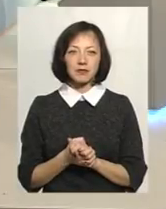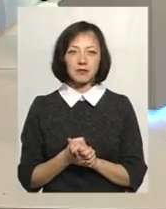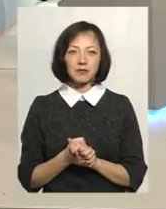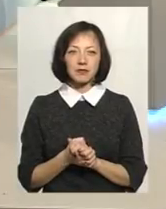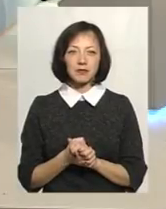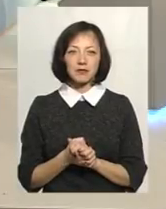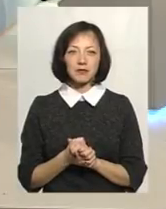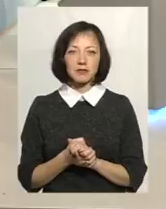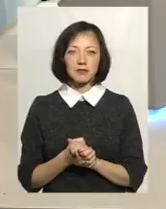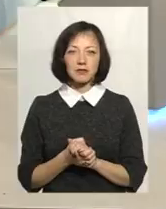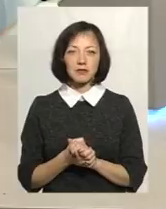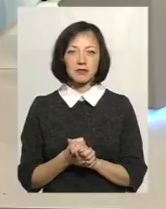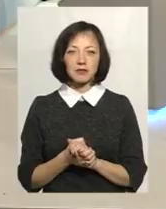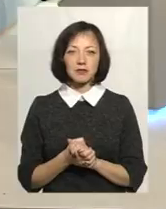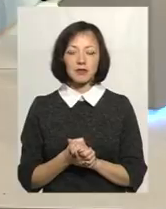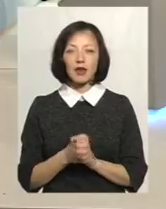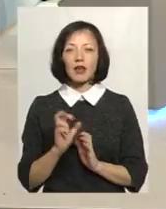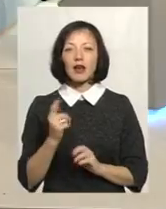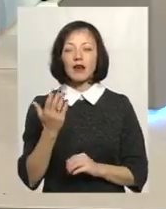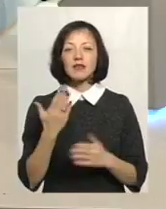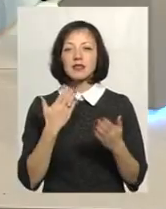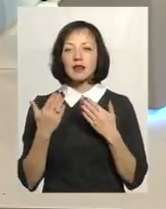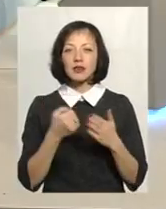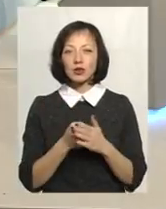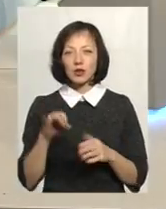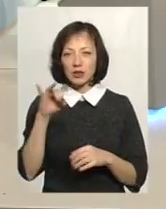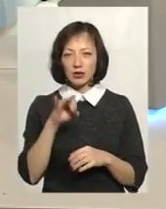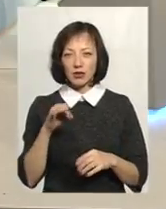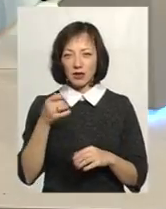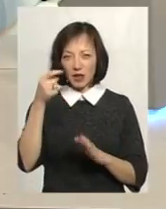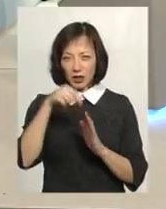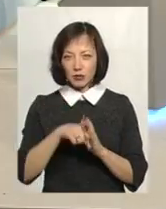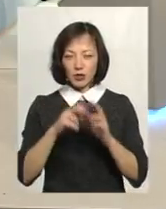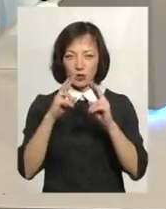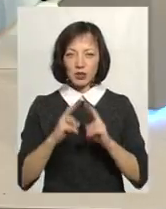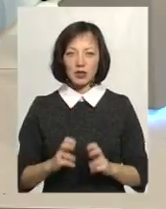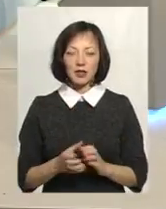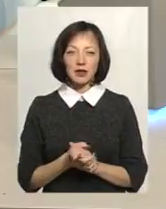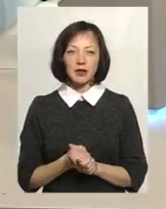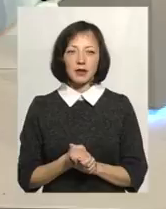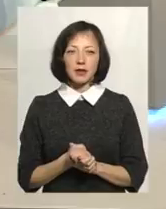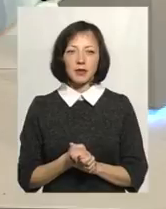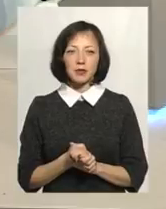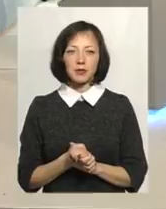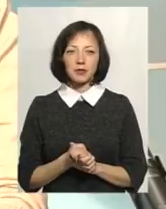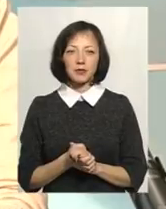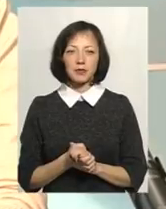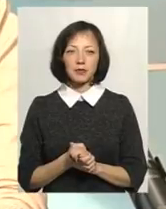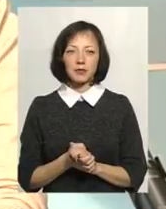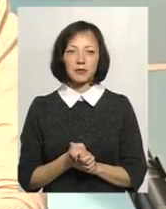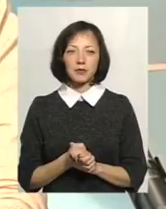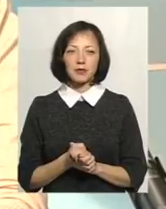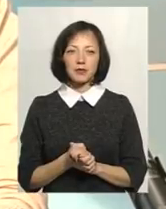робота? Як ви ставитесь до цієї історії? Можна. Ви ж її глибже дослідили. Я б хотіла сказати,